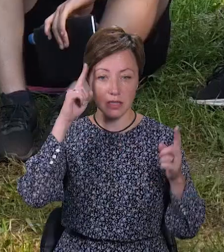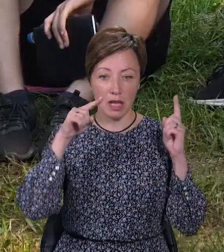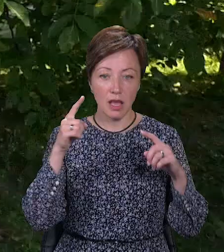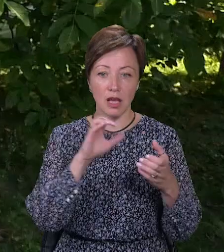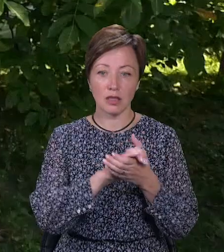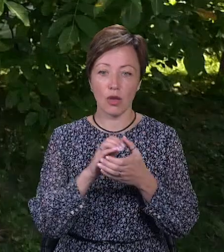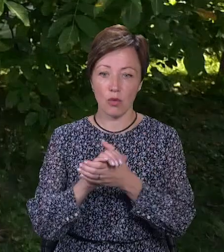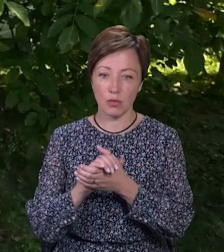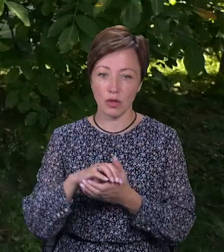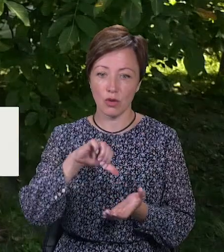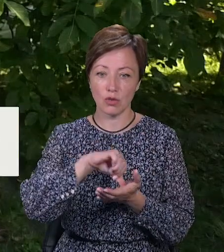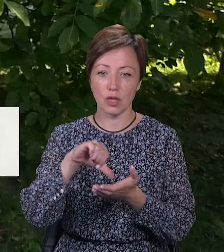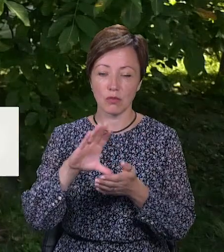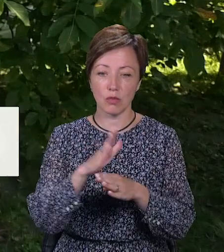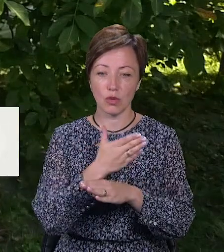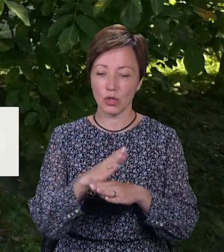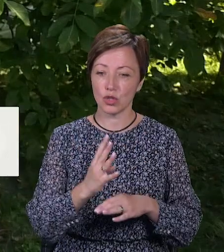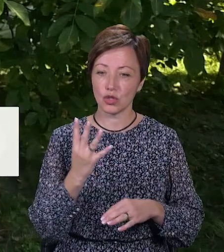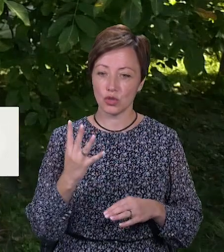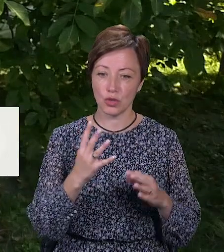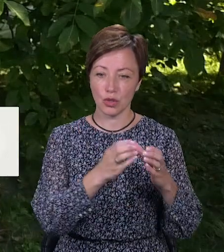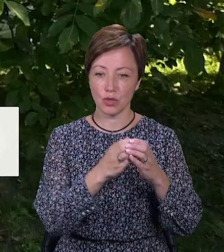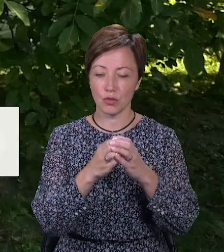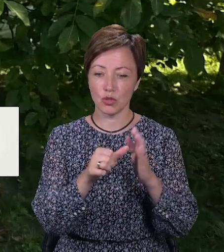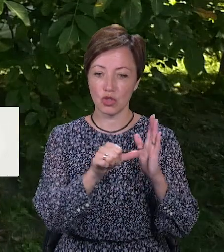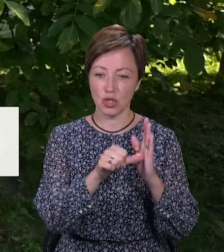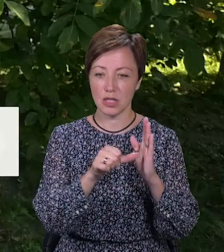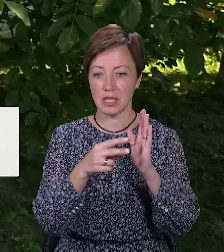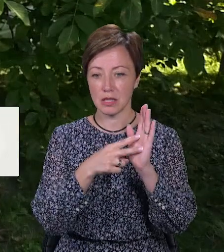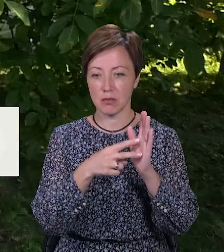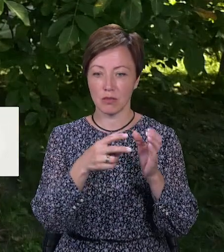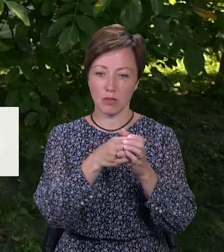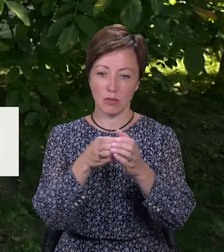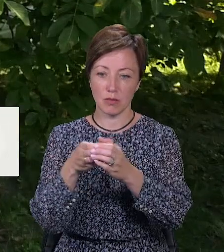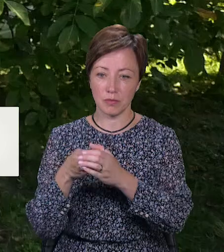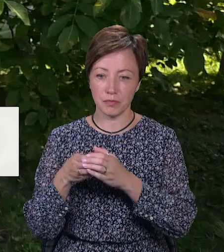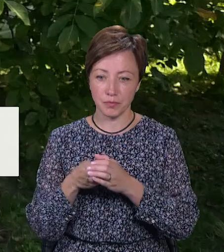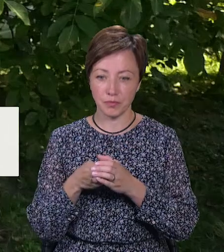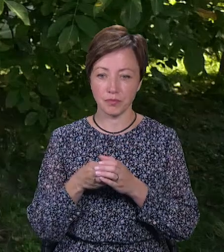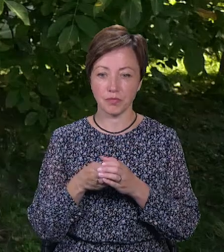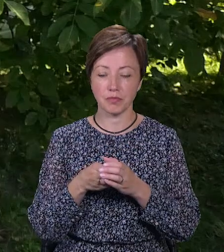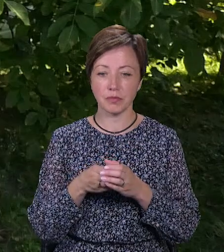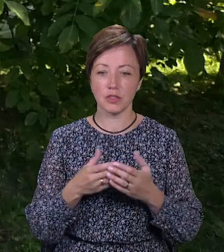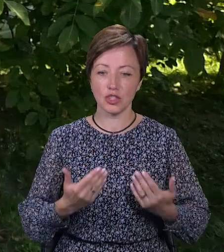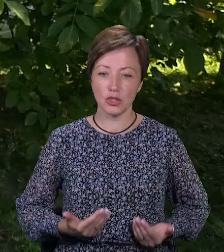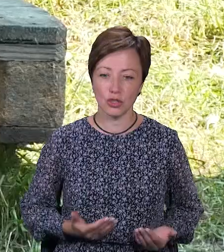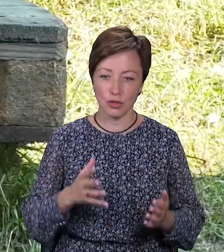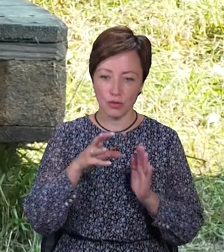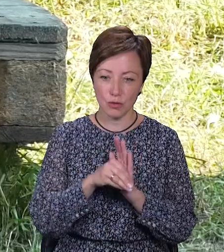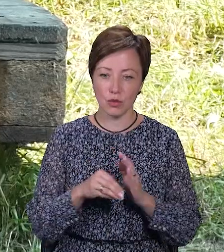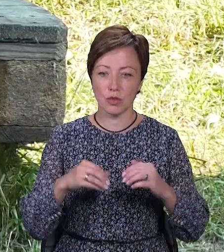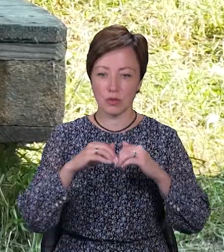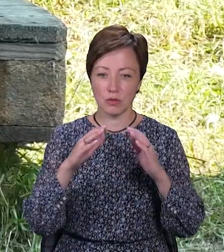знайомства. Учасники поділені на 4 гуртки, по 6-7 осіб. В цих гуртках вони, власне, живуть спільно,